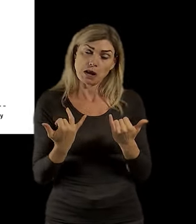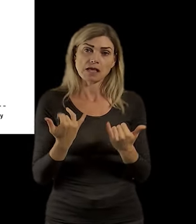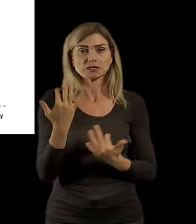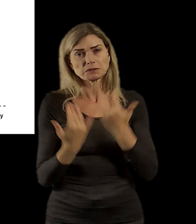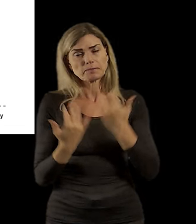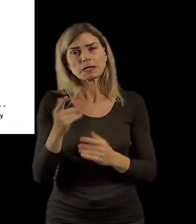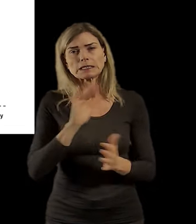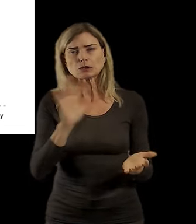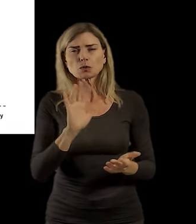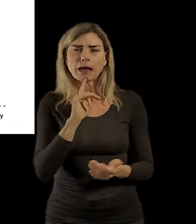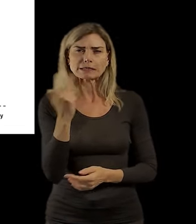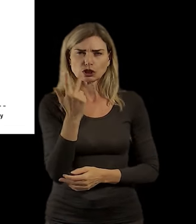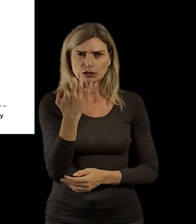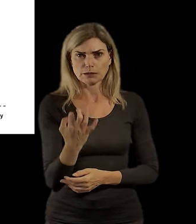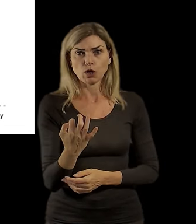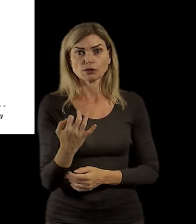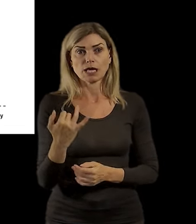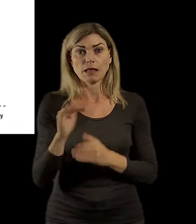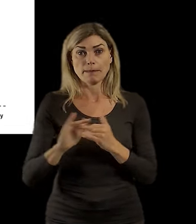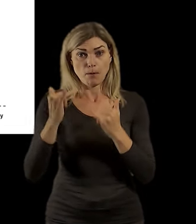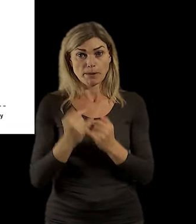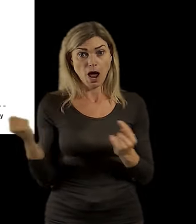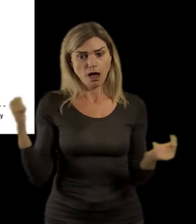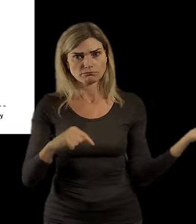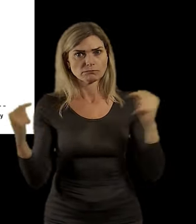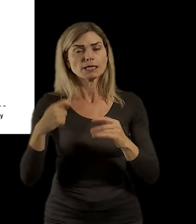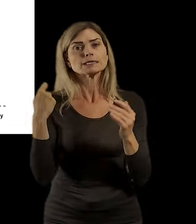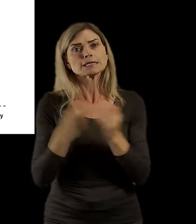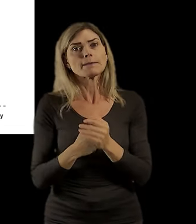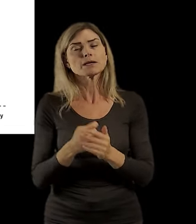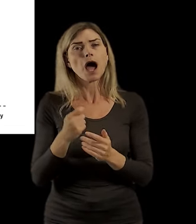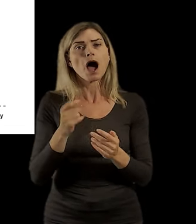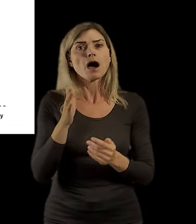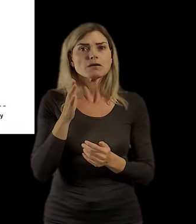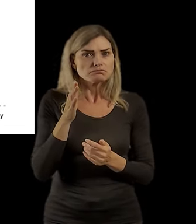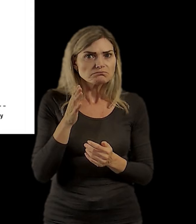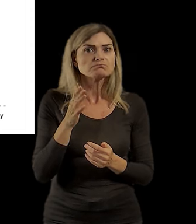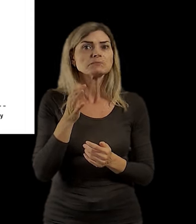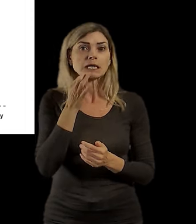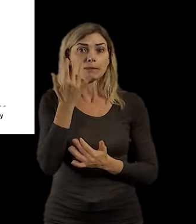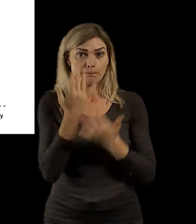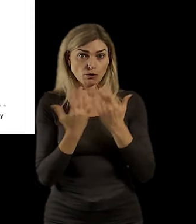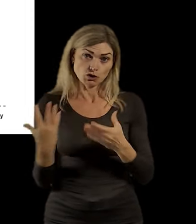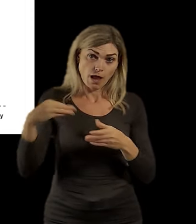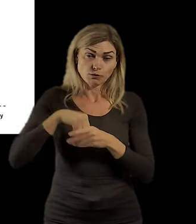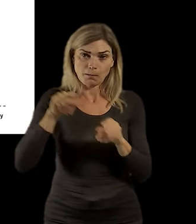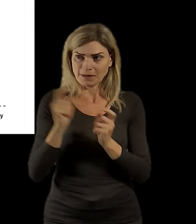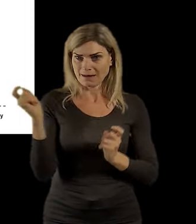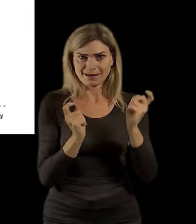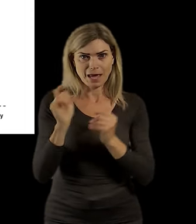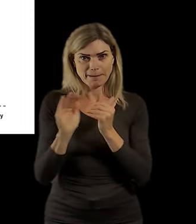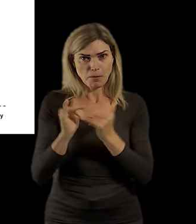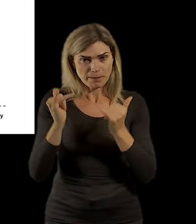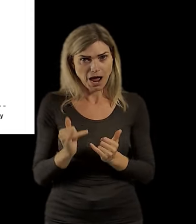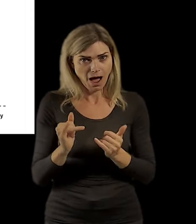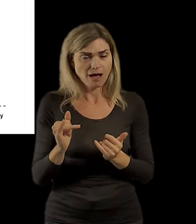žáků ve středních školách. Takže ty čísla by byly pravděpodobně úplně jiná a ty nedostatky by byly mnohom násobně vyšší, protože